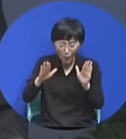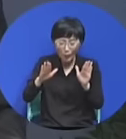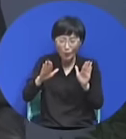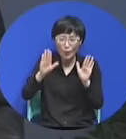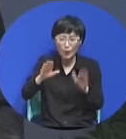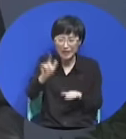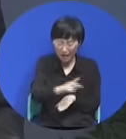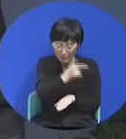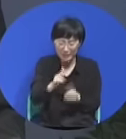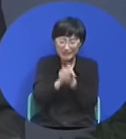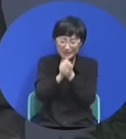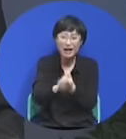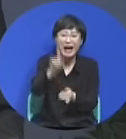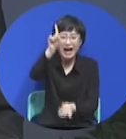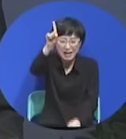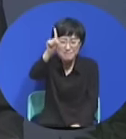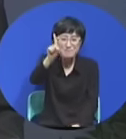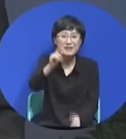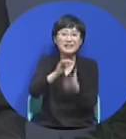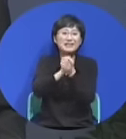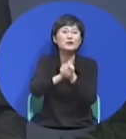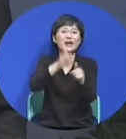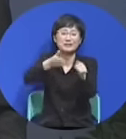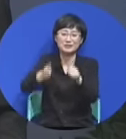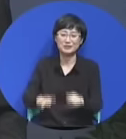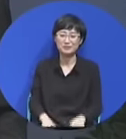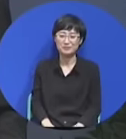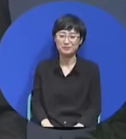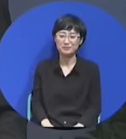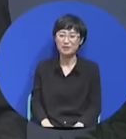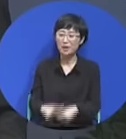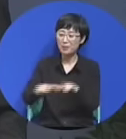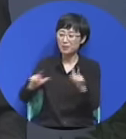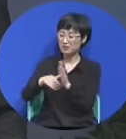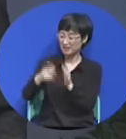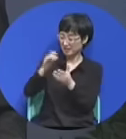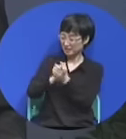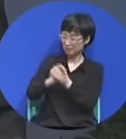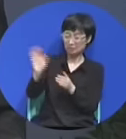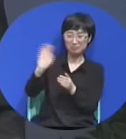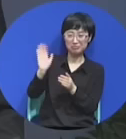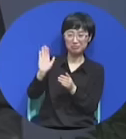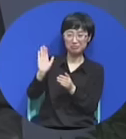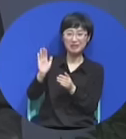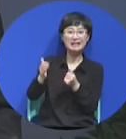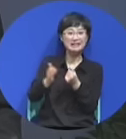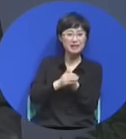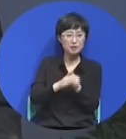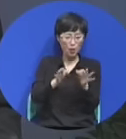한 번만 해주세요 여러분 기도를 원하 안하기 때문에 한 번만 해도 응답이 날 겁니다